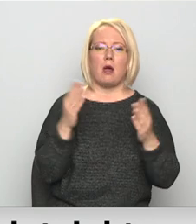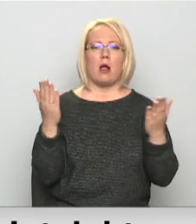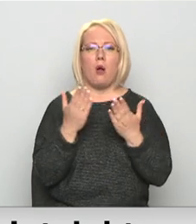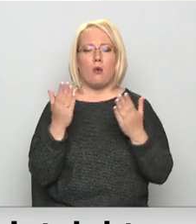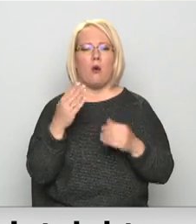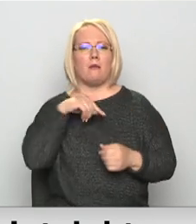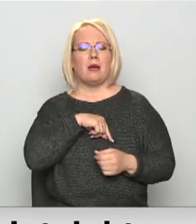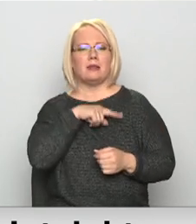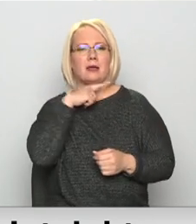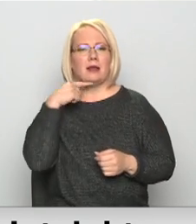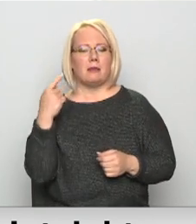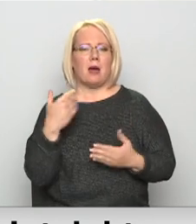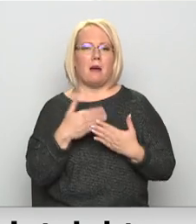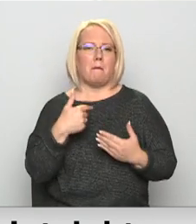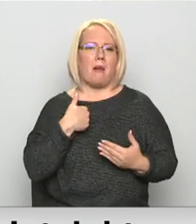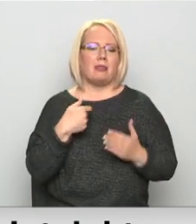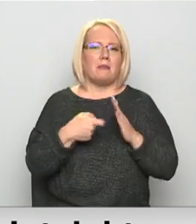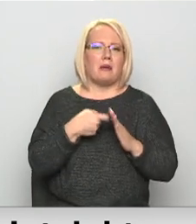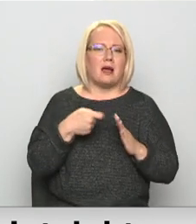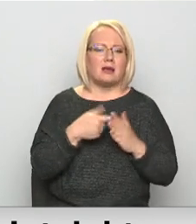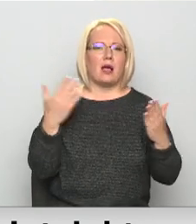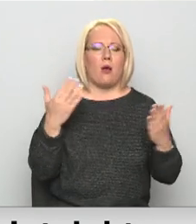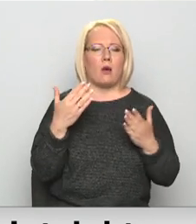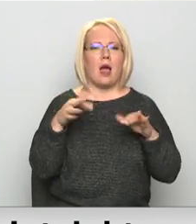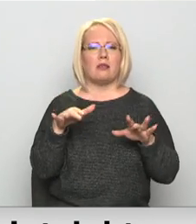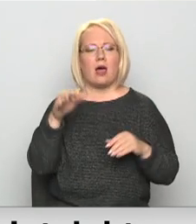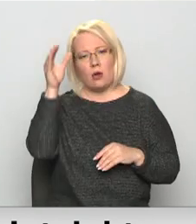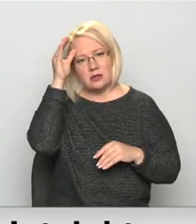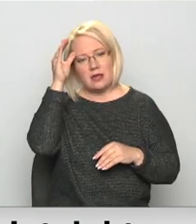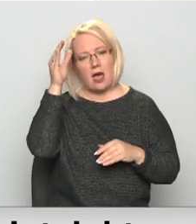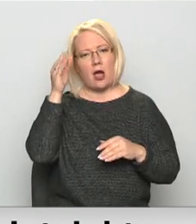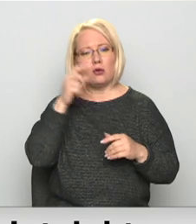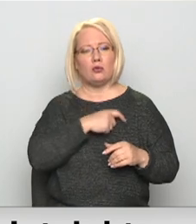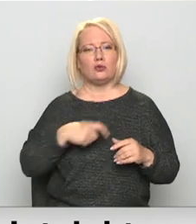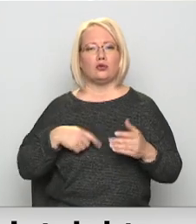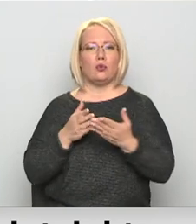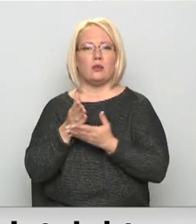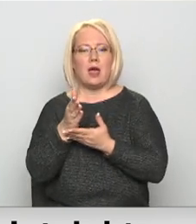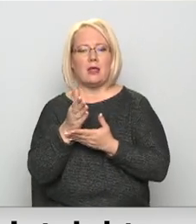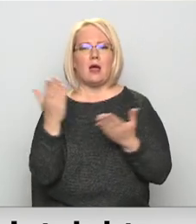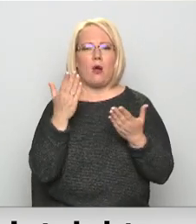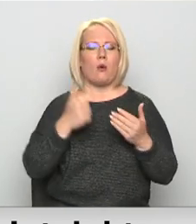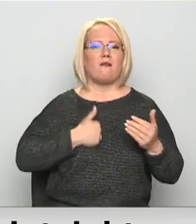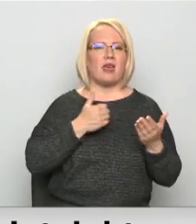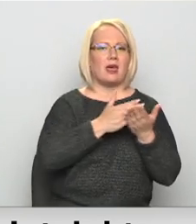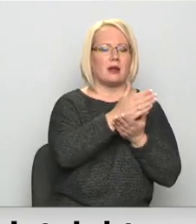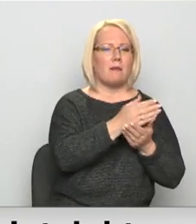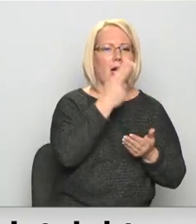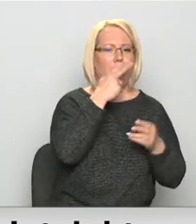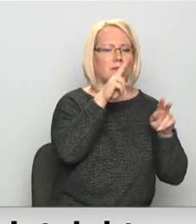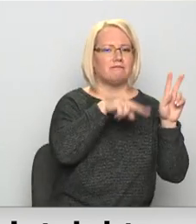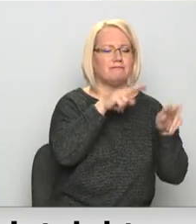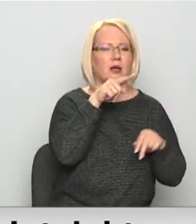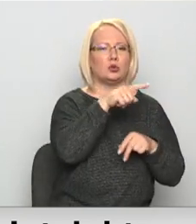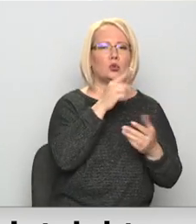man prasās, kā dators studentam, varbūt man biežāk prasās arī aiziet uz kaut kādiem uzņēmumiem, paskatīties, kas tur